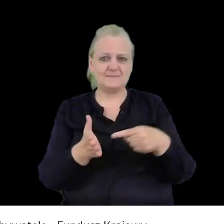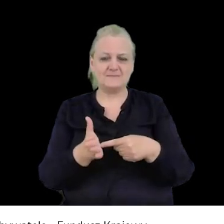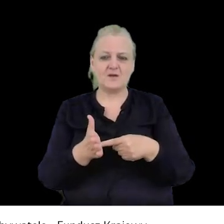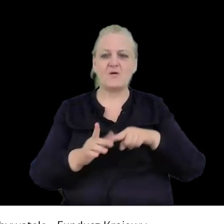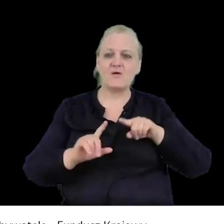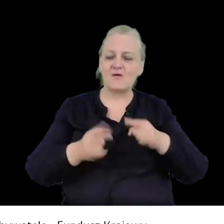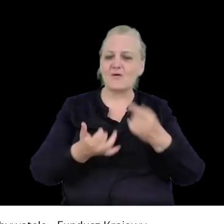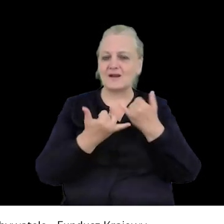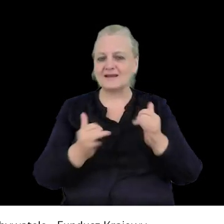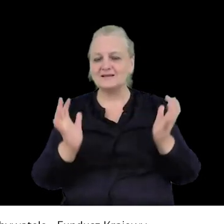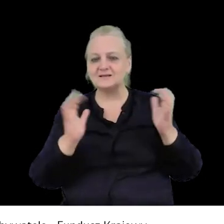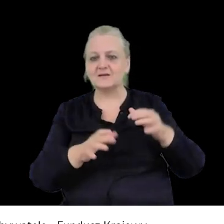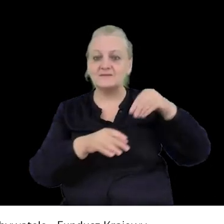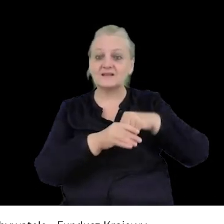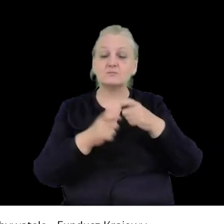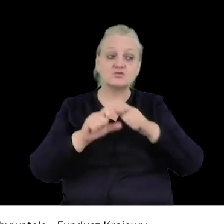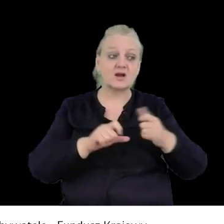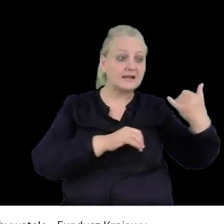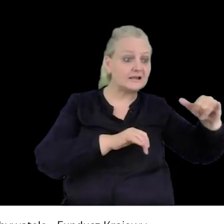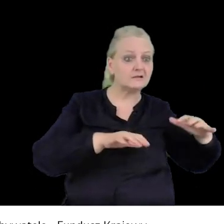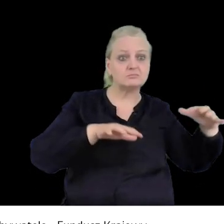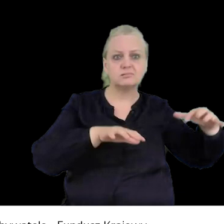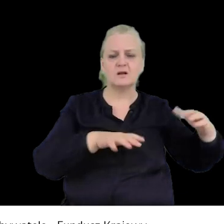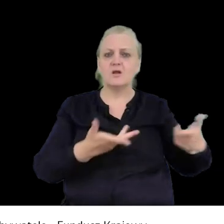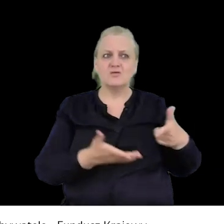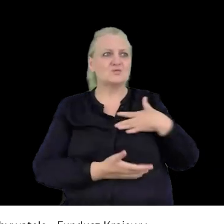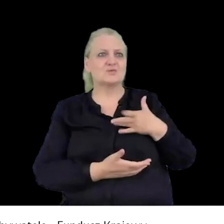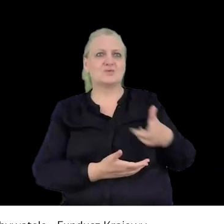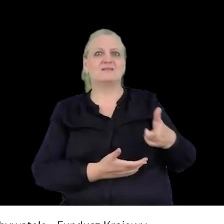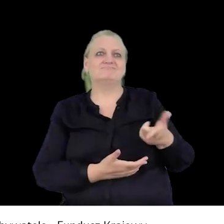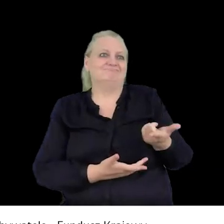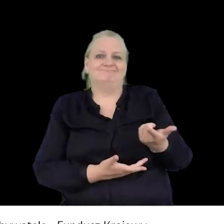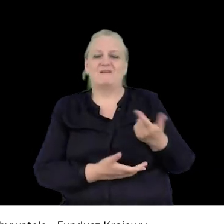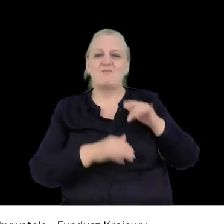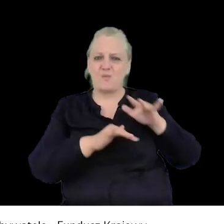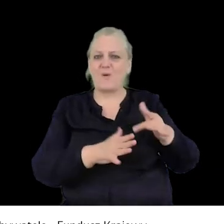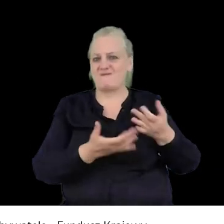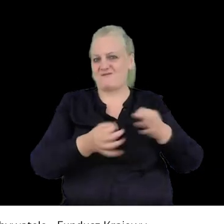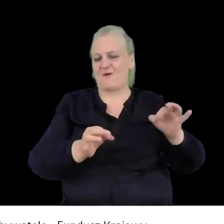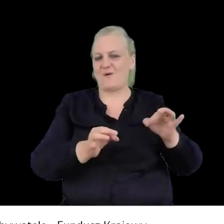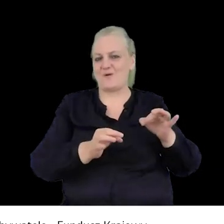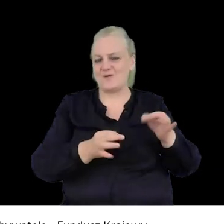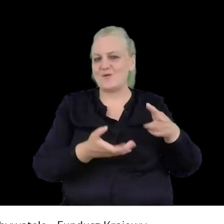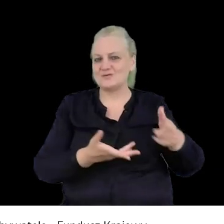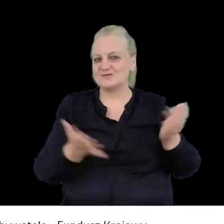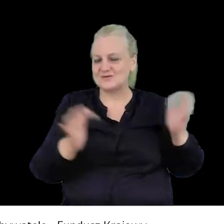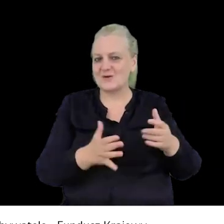organizowania innego zgromadzenia w tym czasie wpływa na wolność zgromadzeń osób, które nie biorą udziału w sobie zgromadzeniu cyklicznym.